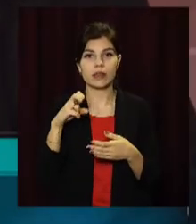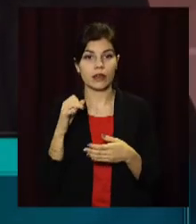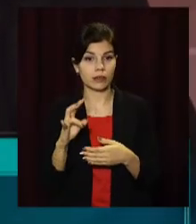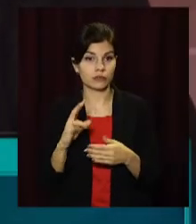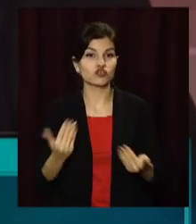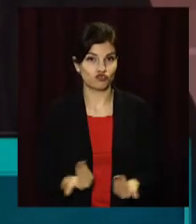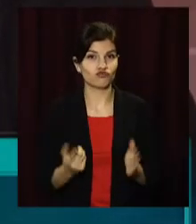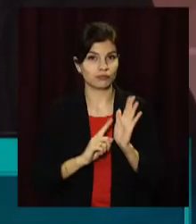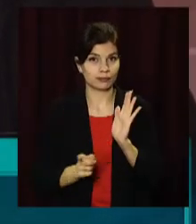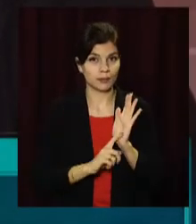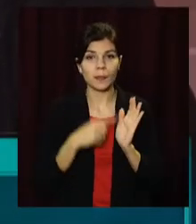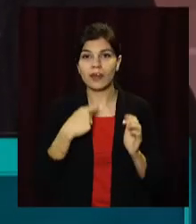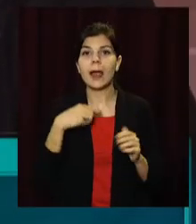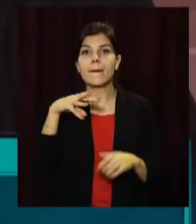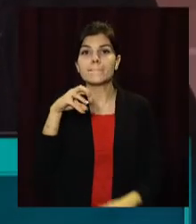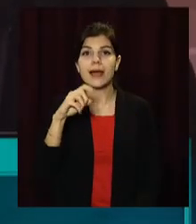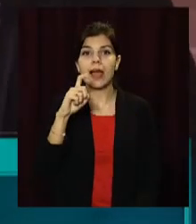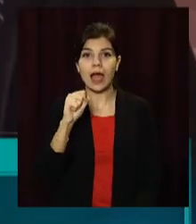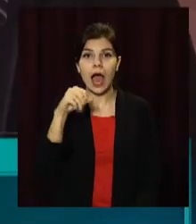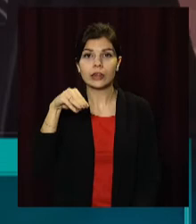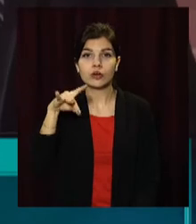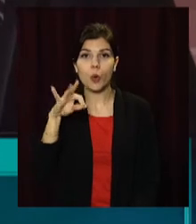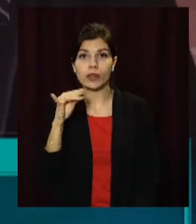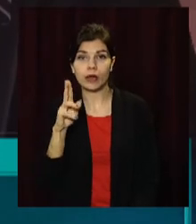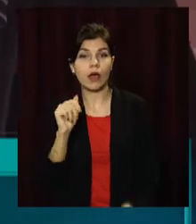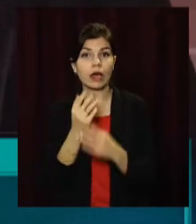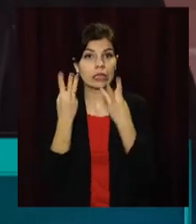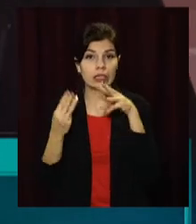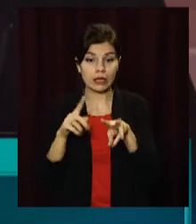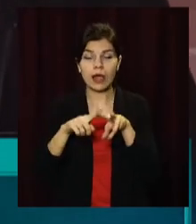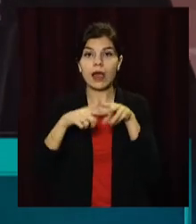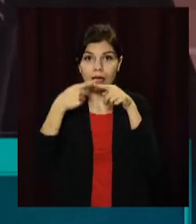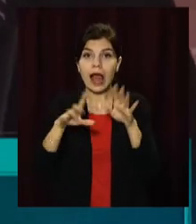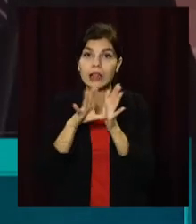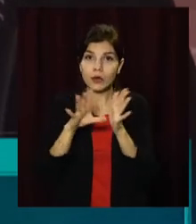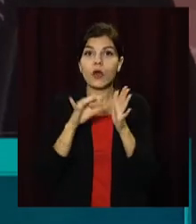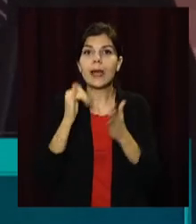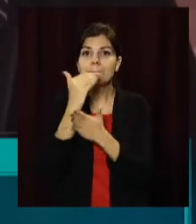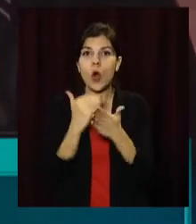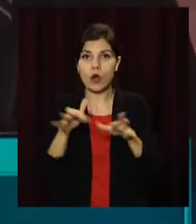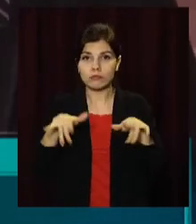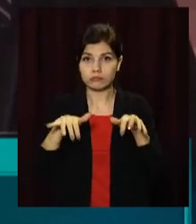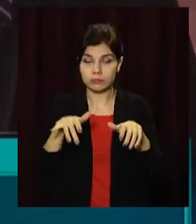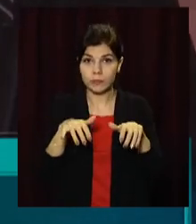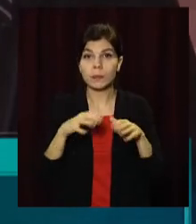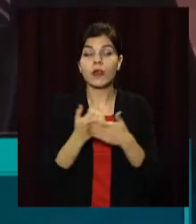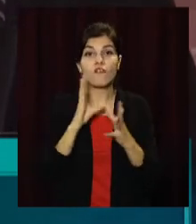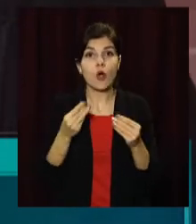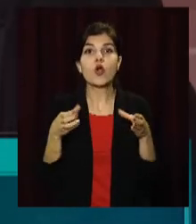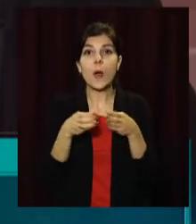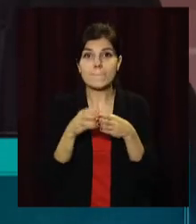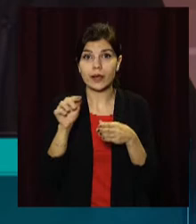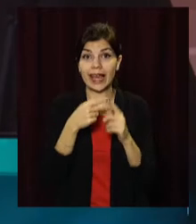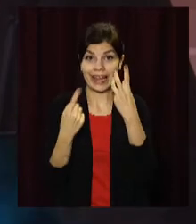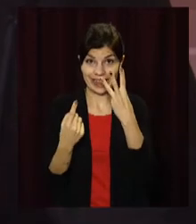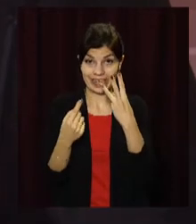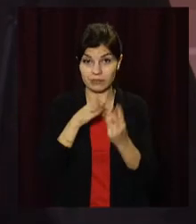Я вивчаю мехатроніку. Спеціальність складається з трьох напрямів. Механіки, електроніки і програмування. Зазвичай в компаніях ці